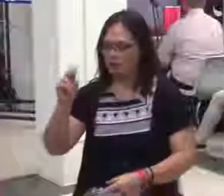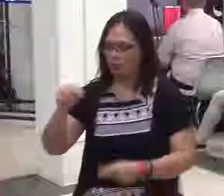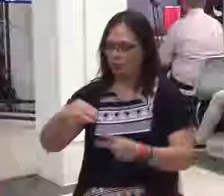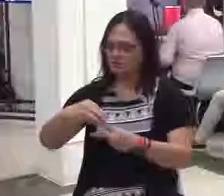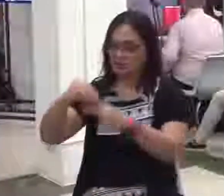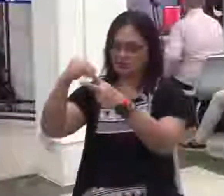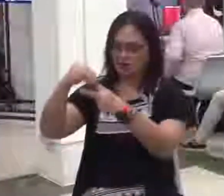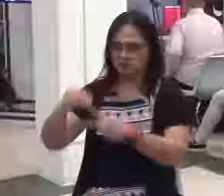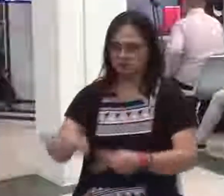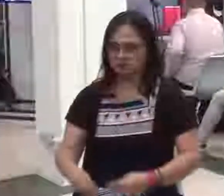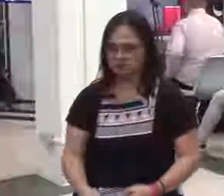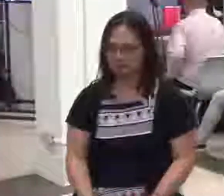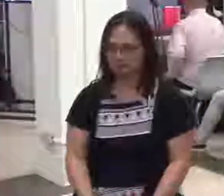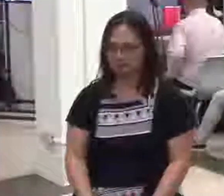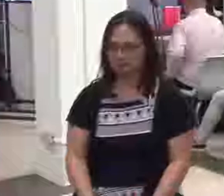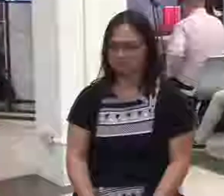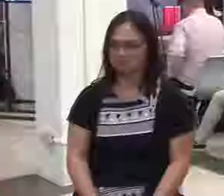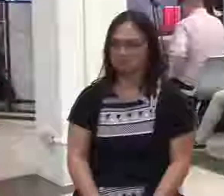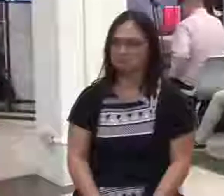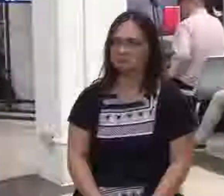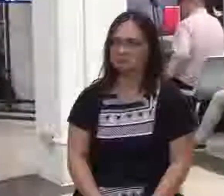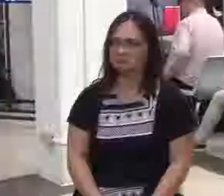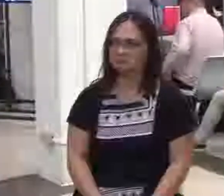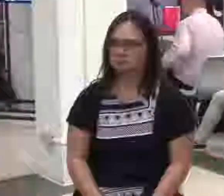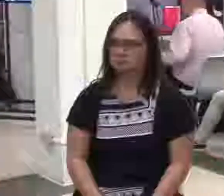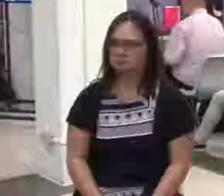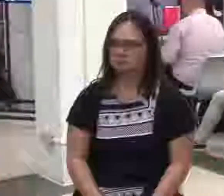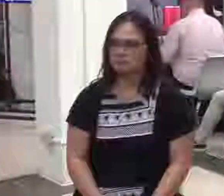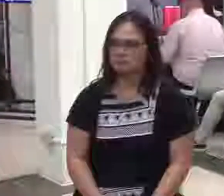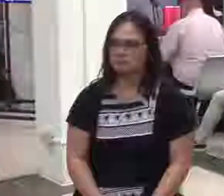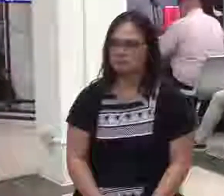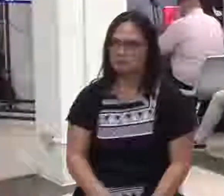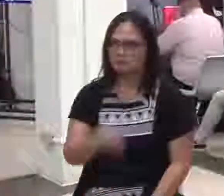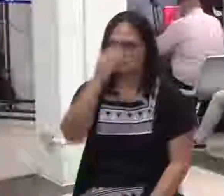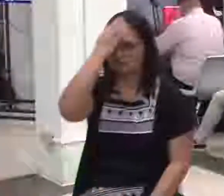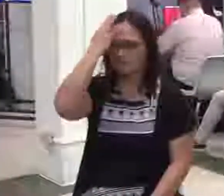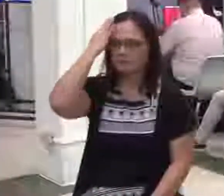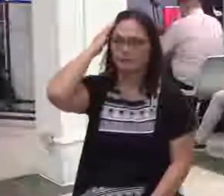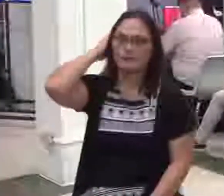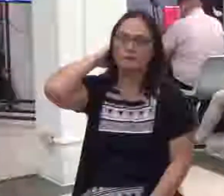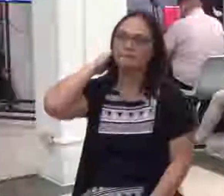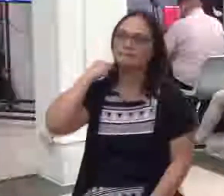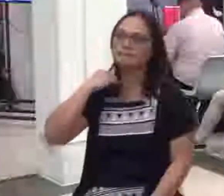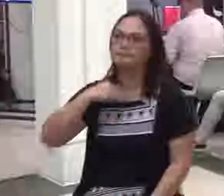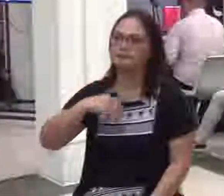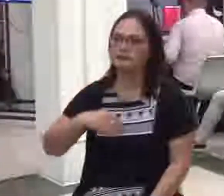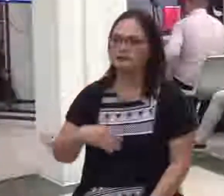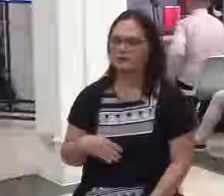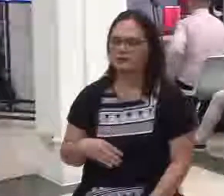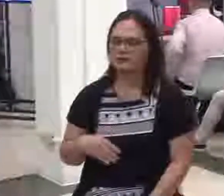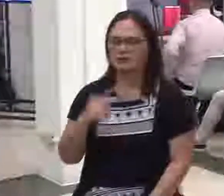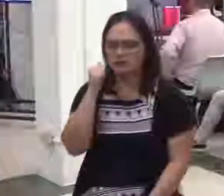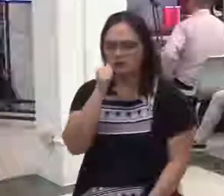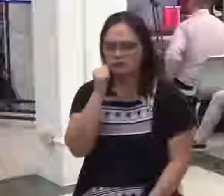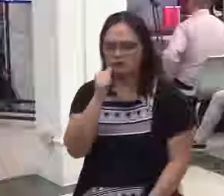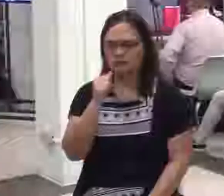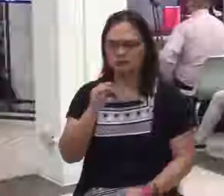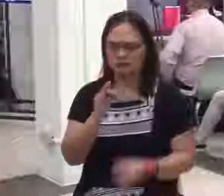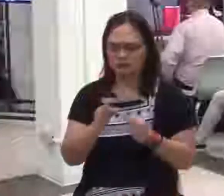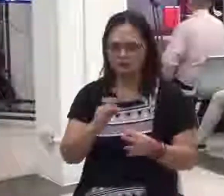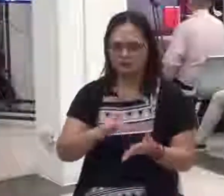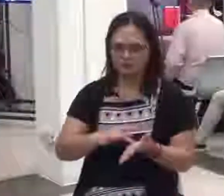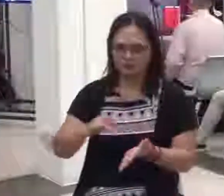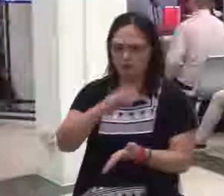You know? Hindi po natin maalis mga kapatid na pag sinasabing luwalhati ang gusto natin